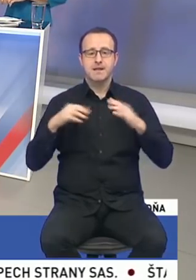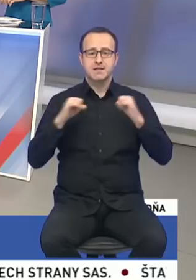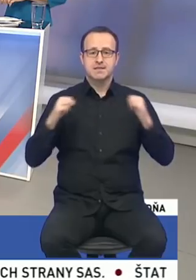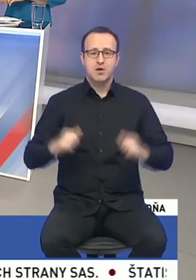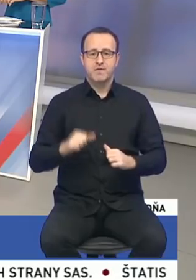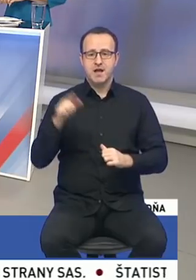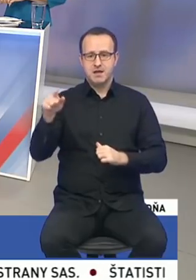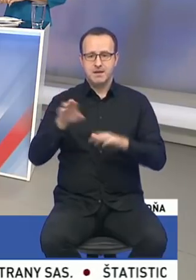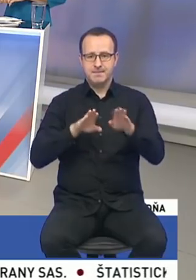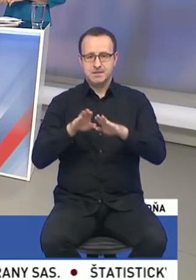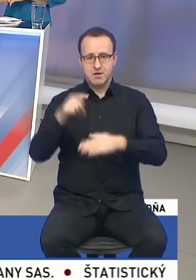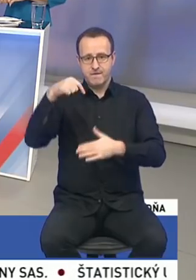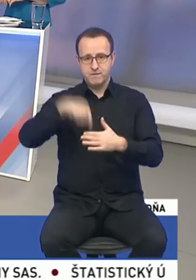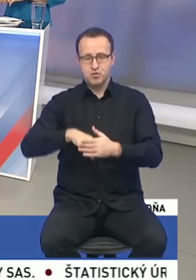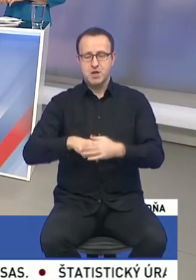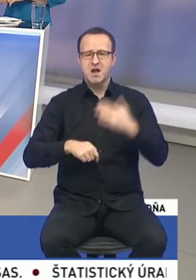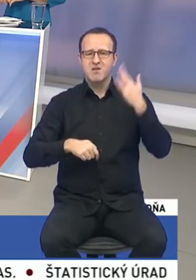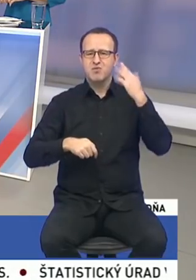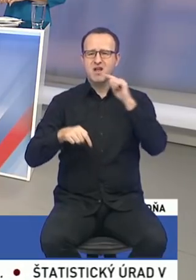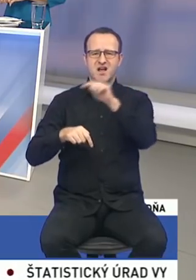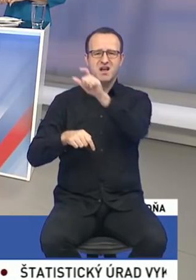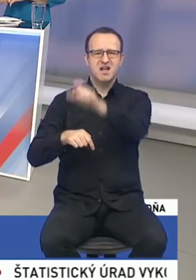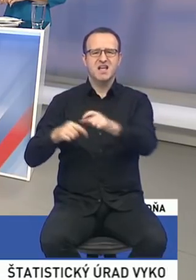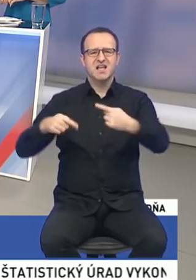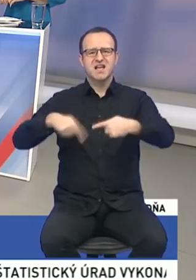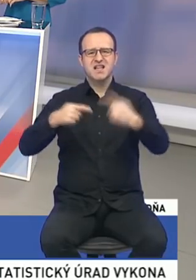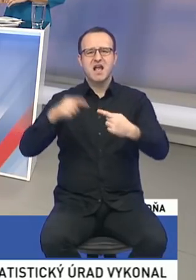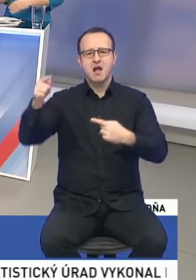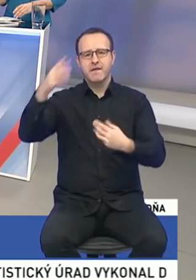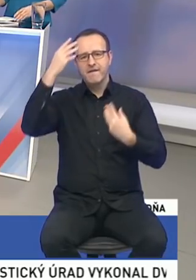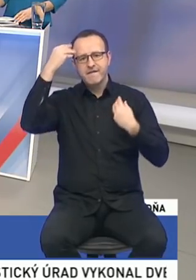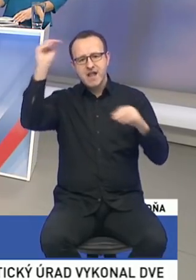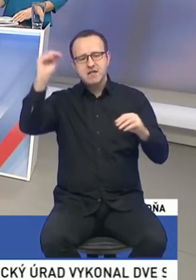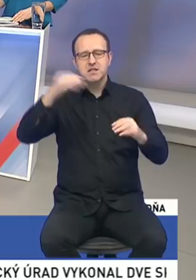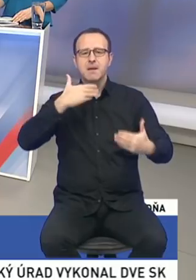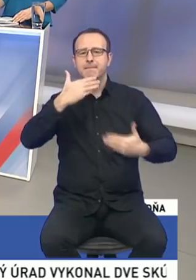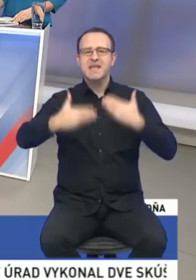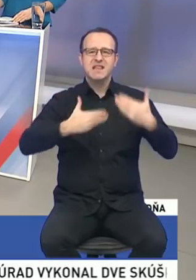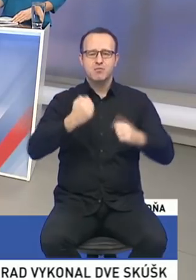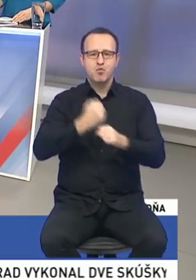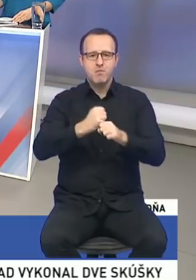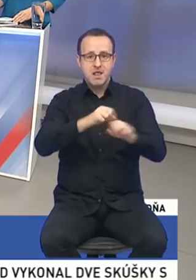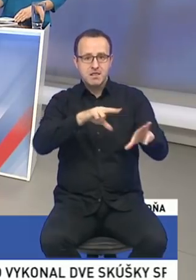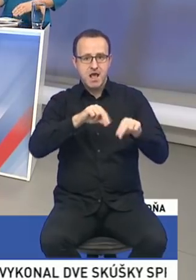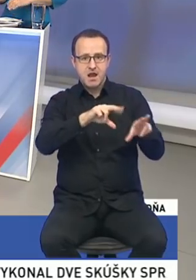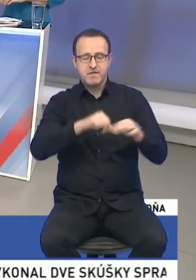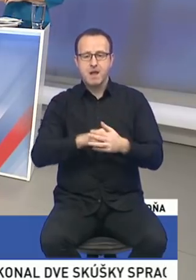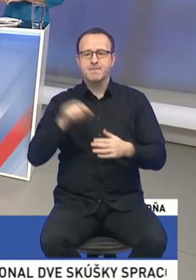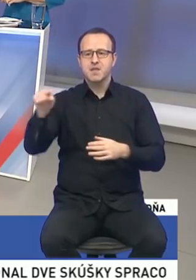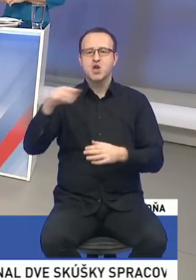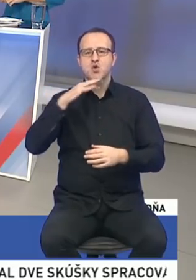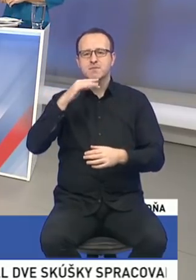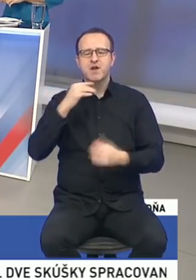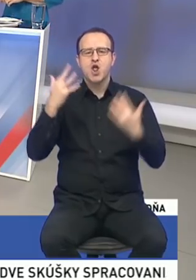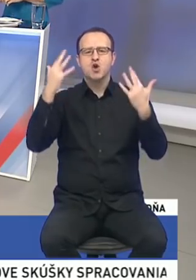vy ste ako ministerka vnútra boli kritizovaná za vaše vyhlásenie na istom mítingu. Bolo z toho urobené video. Mali ste tam rozprávať o tom,